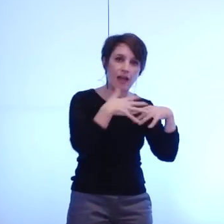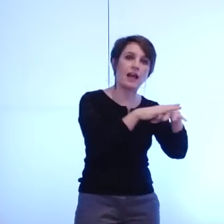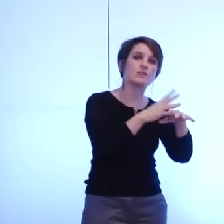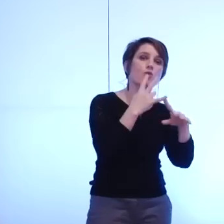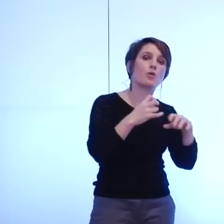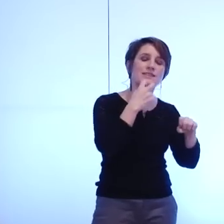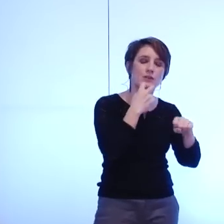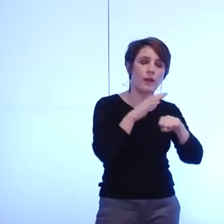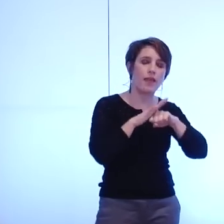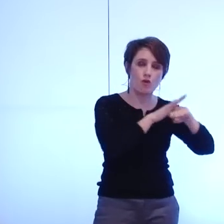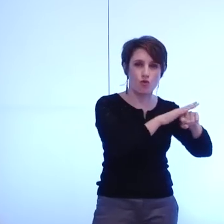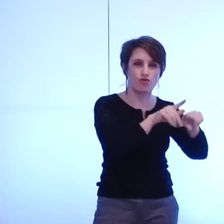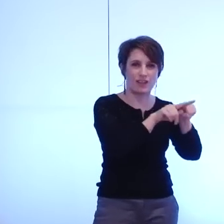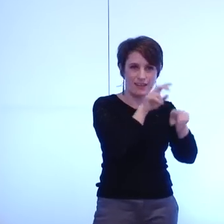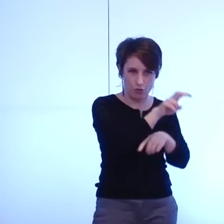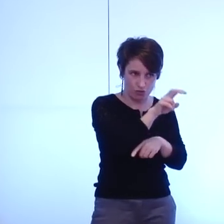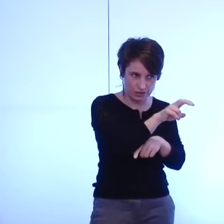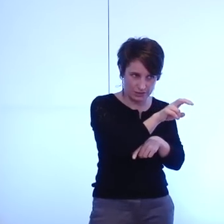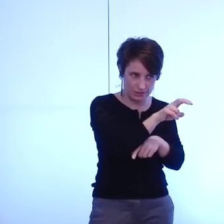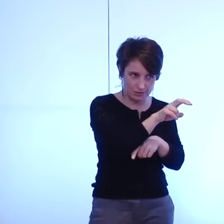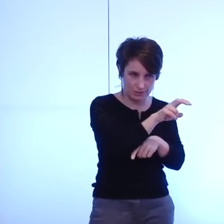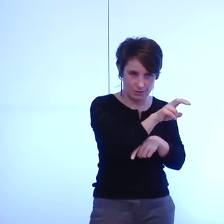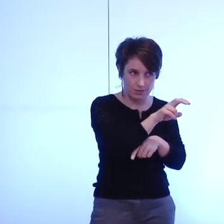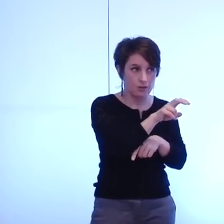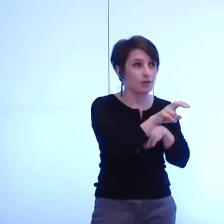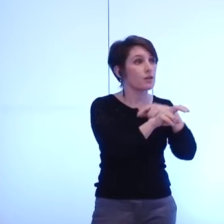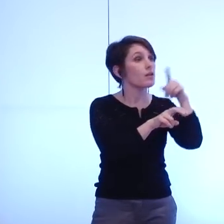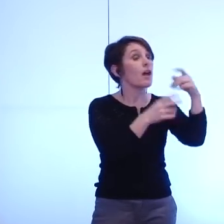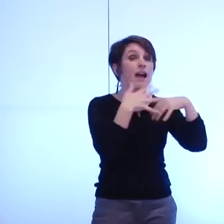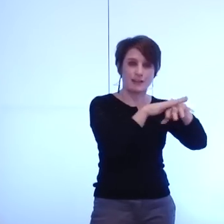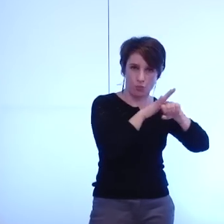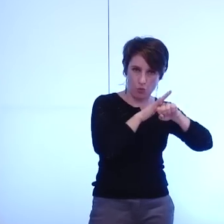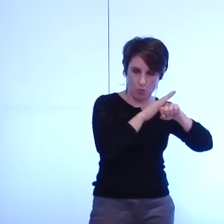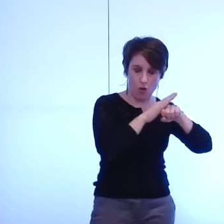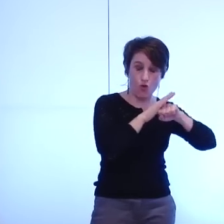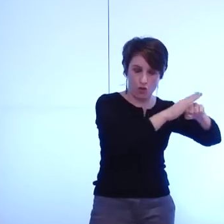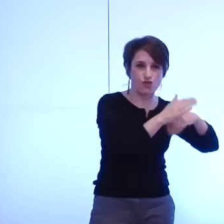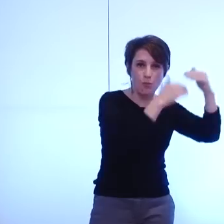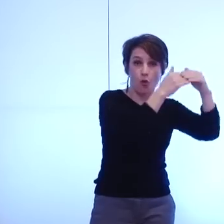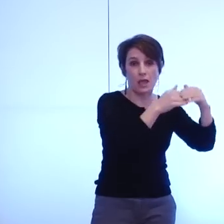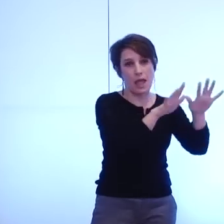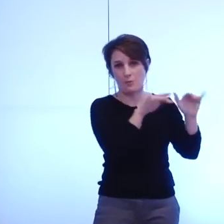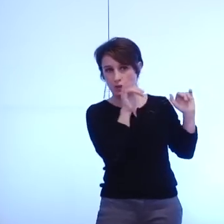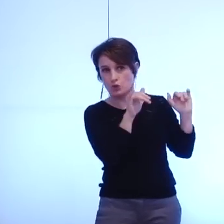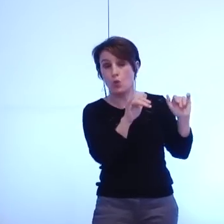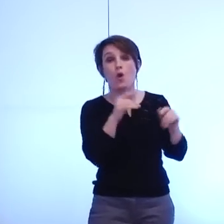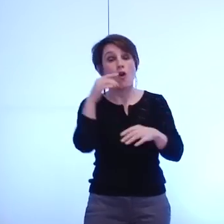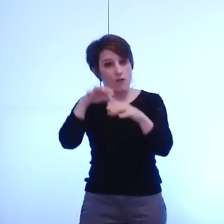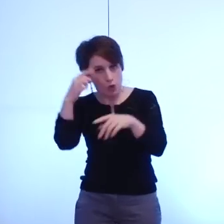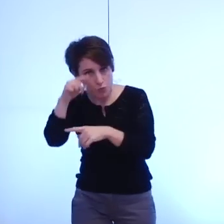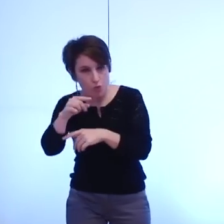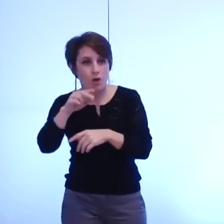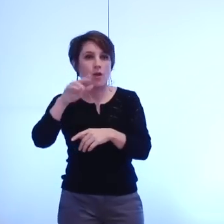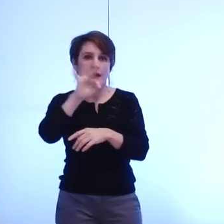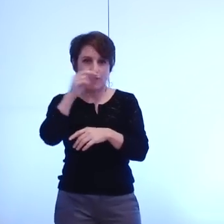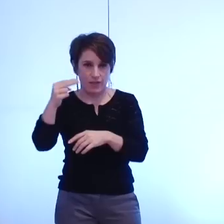citoyen de la gauche et les écologistes abstention du rassemblement de gauche et de progrès qui est pour FN UMP